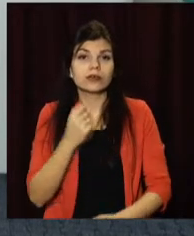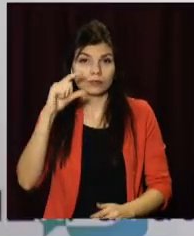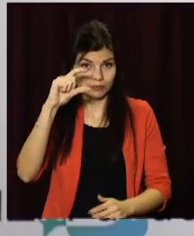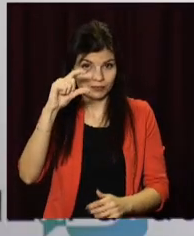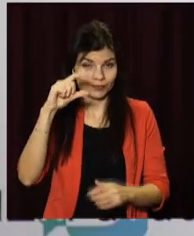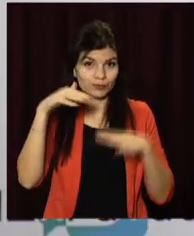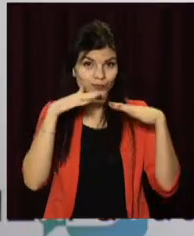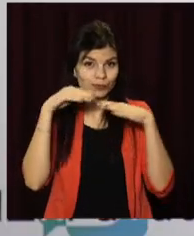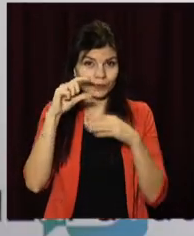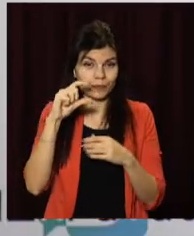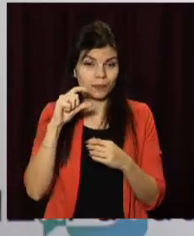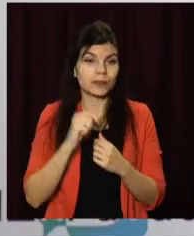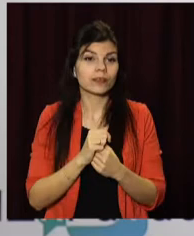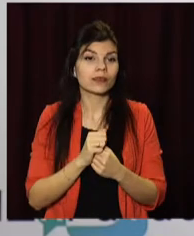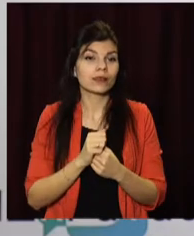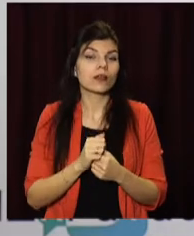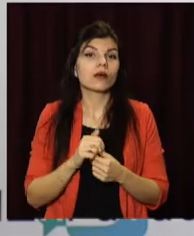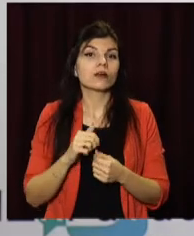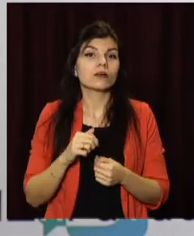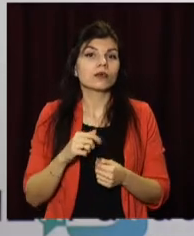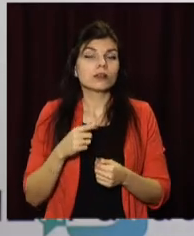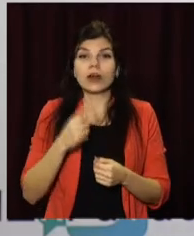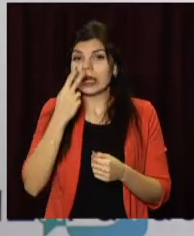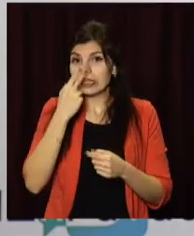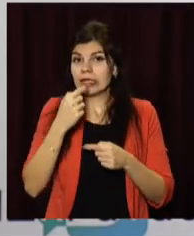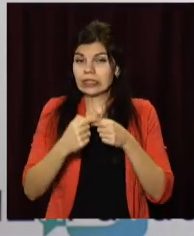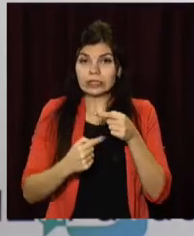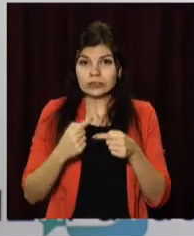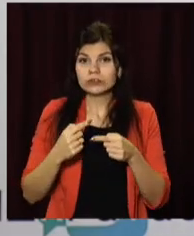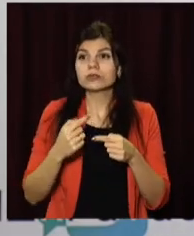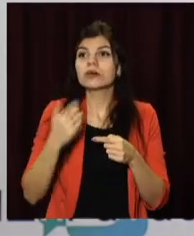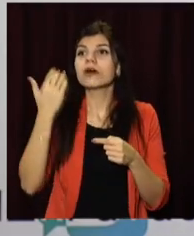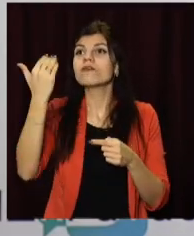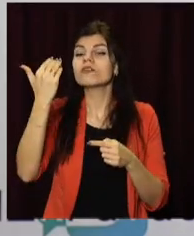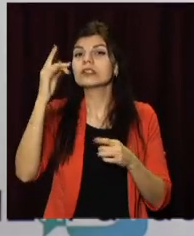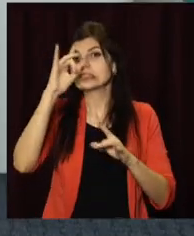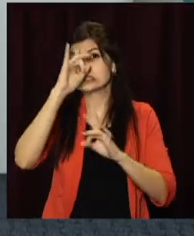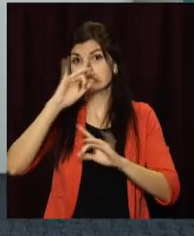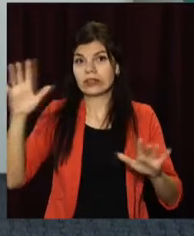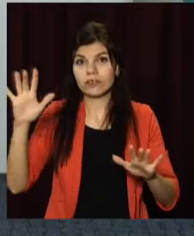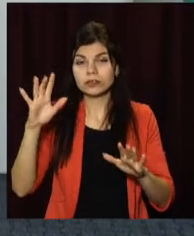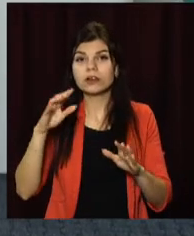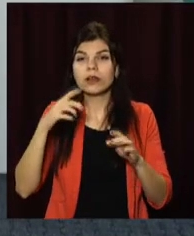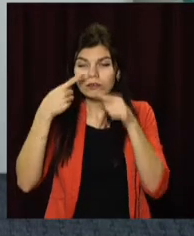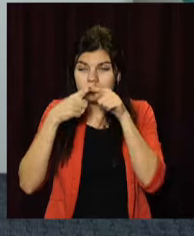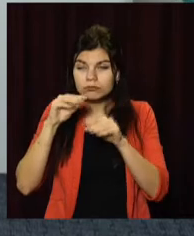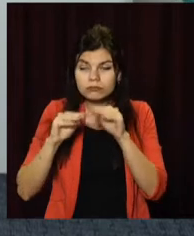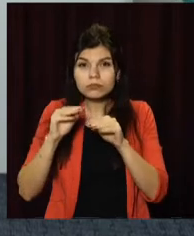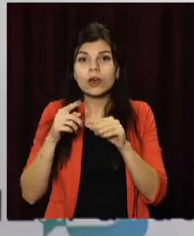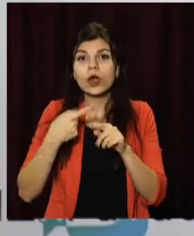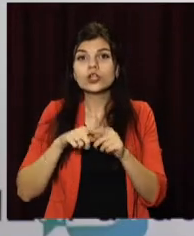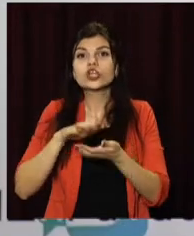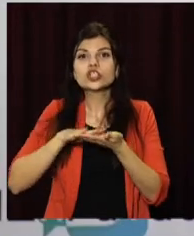по принципу традиційному, т.е. вона известна і її фактичні ефекти. Це